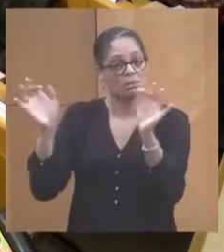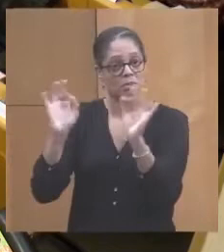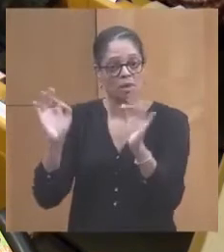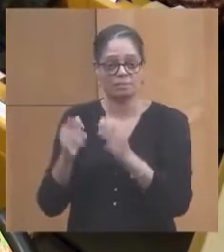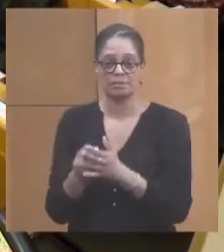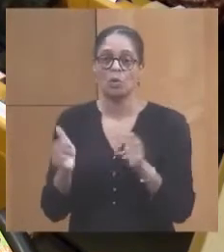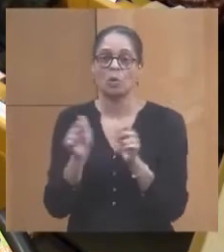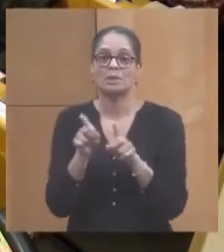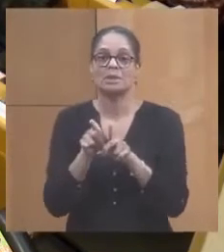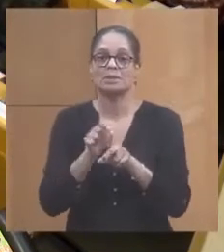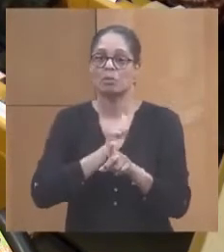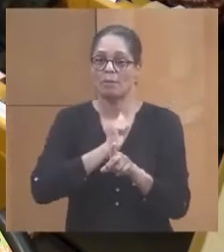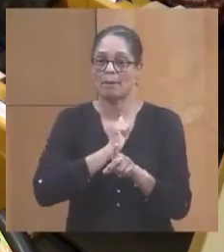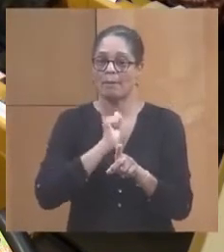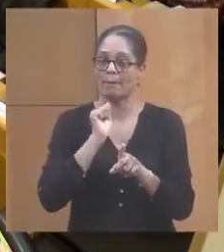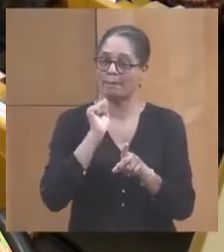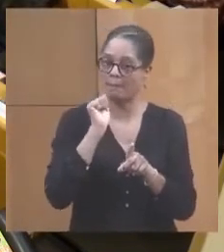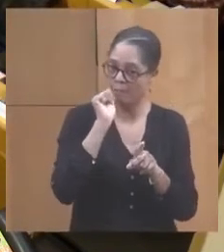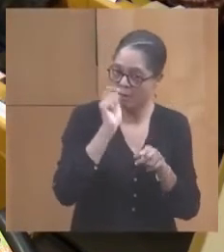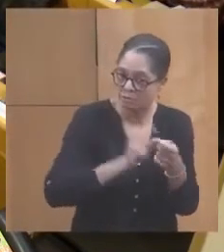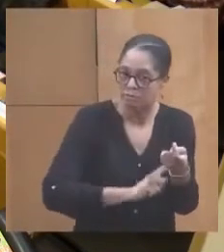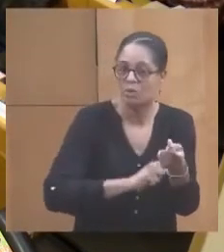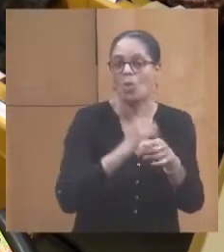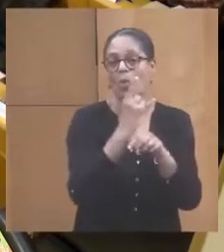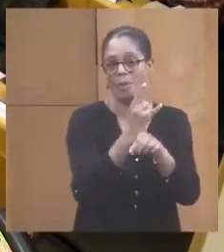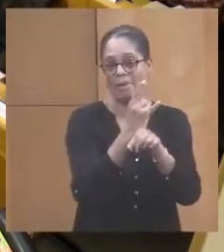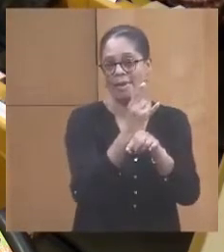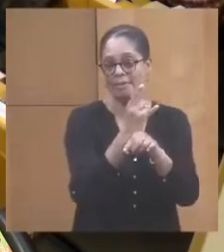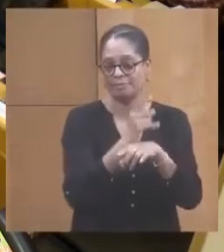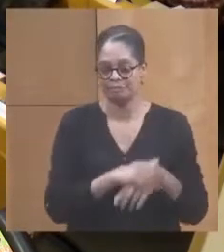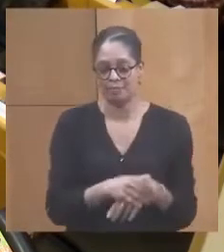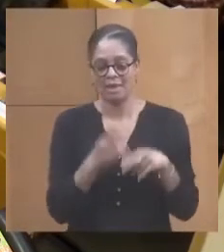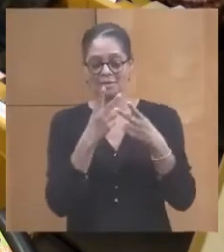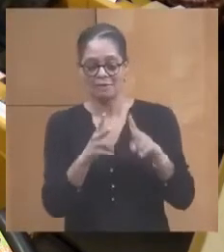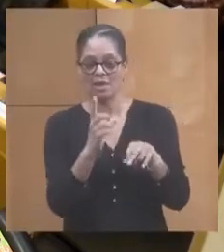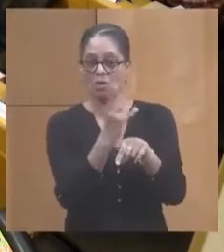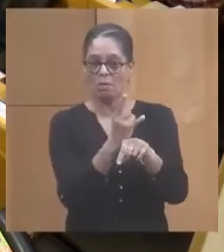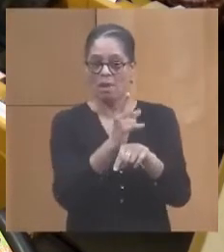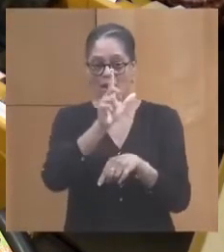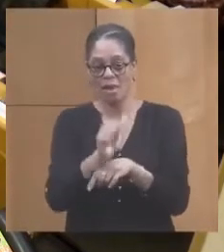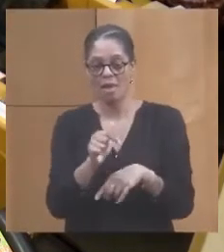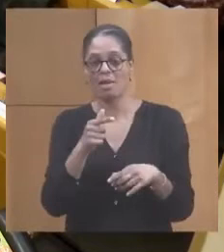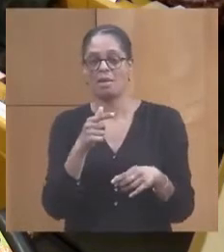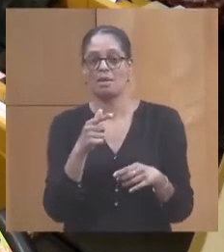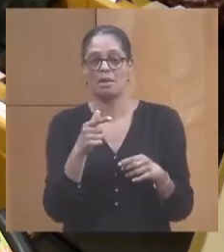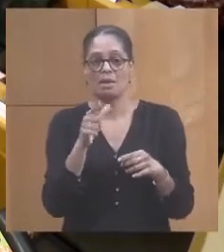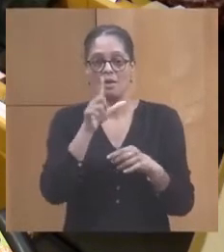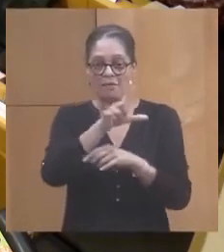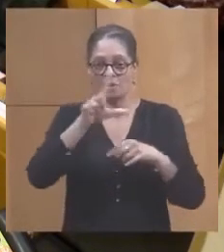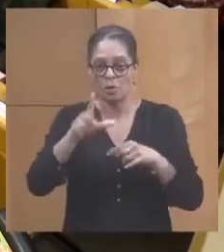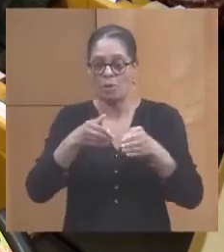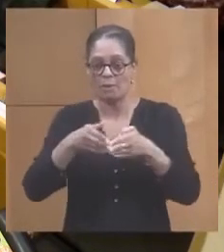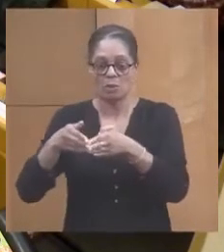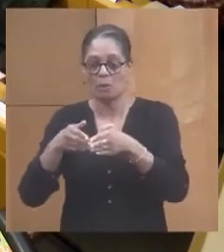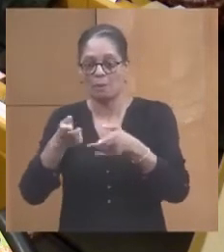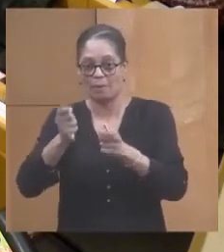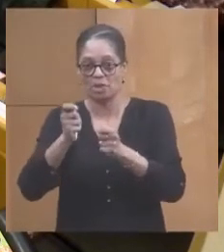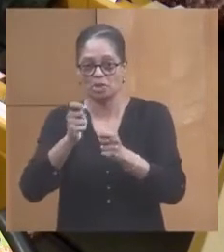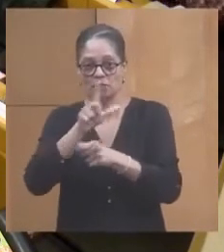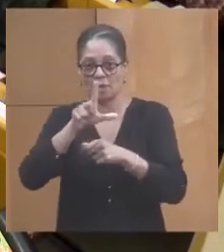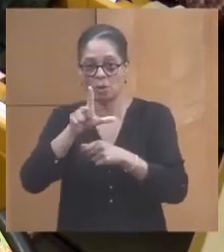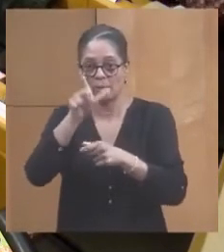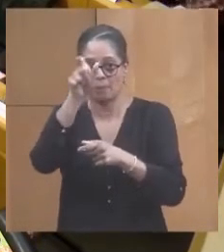suis auberter, avant tout, la pite du Aubert, au Aubert, nous avons 22 bateaux de pêche, 22 pêcheurs,